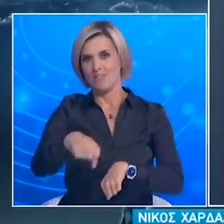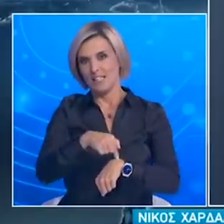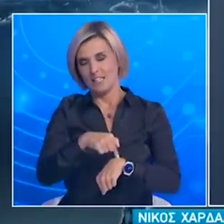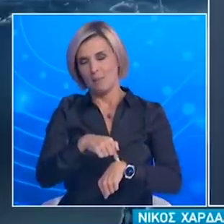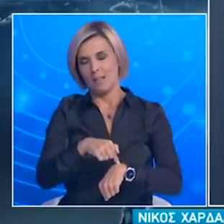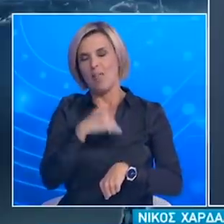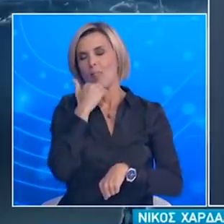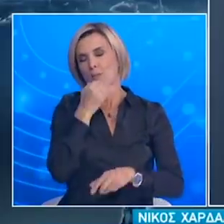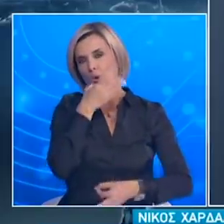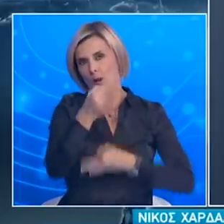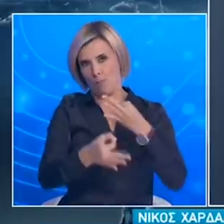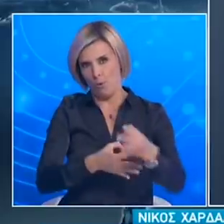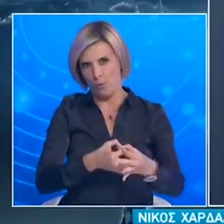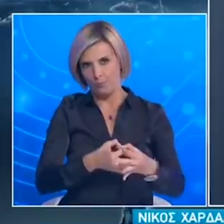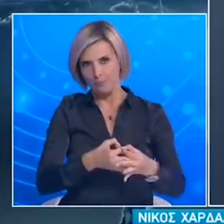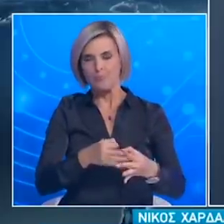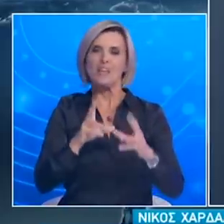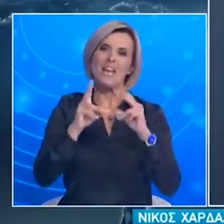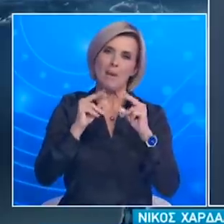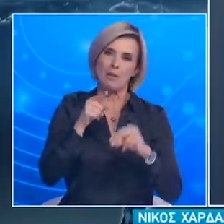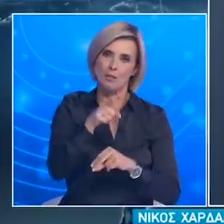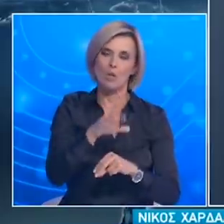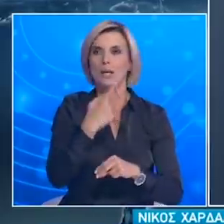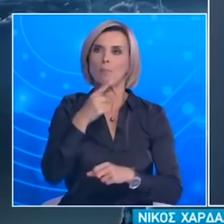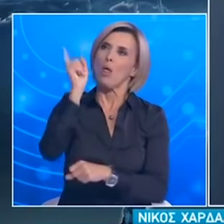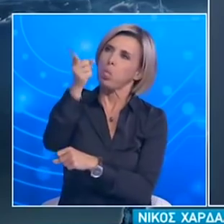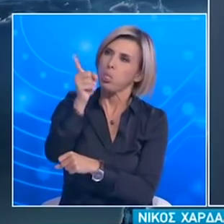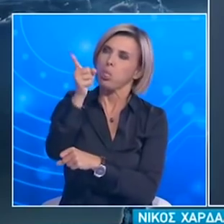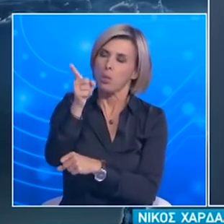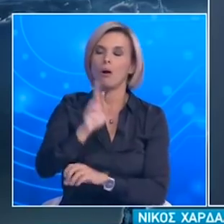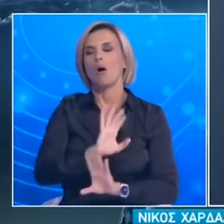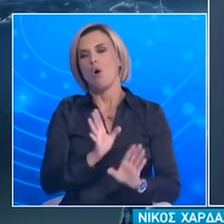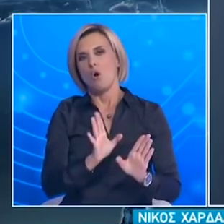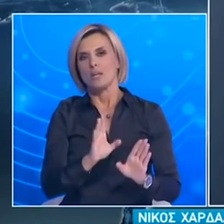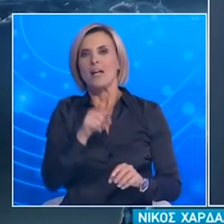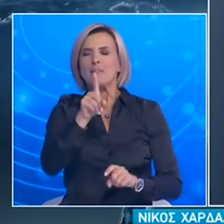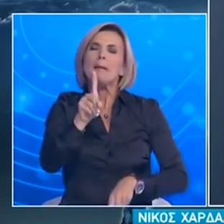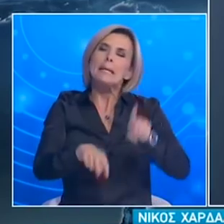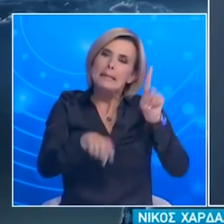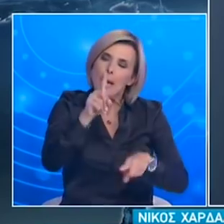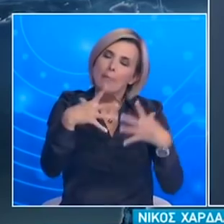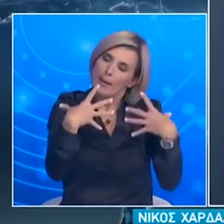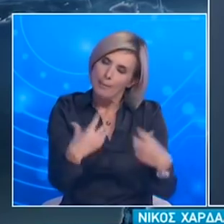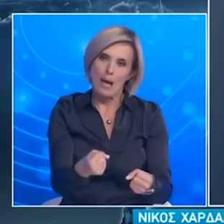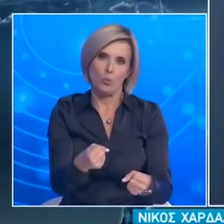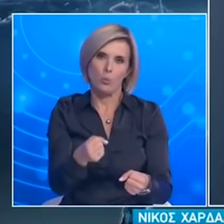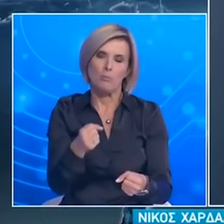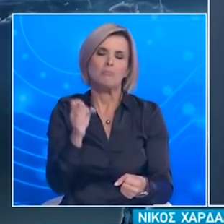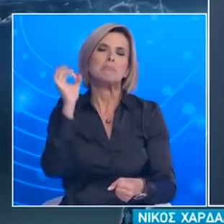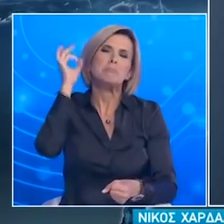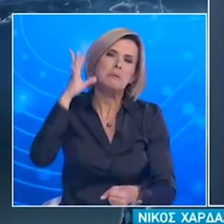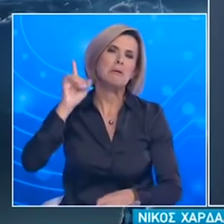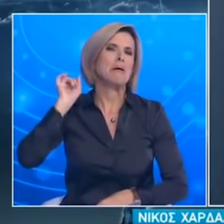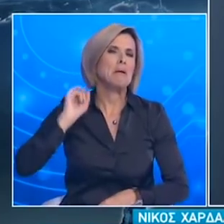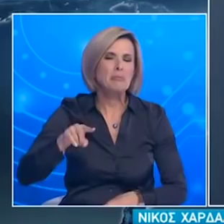σταθούμε σε αυτό Και ούτε είναι η ώρα να δαιμονοποιήσουμε Οτιδήποτε Αφορούν την ελάχιστη μειοψηφία Και θέλω να σταθώ σε αυτό